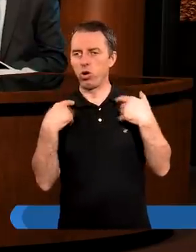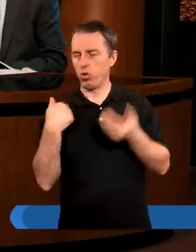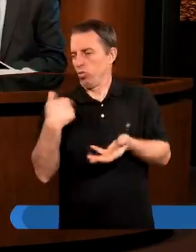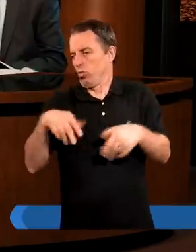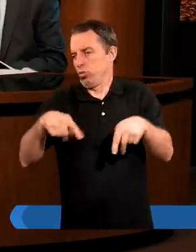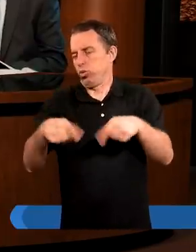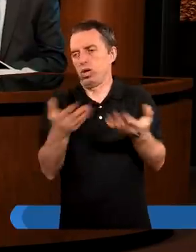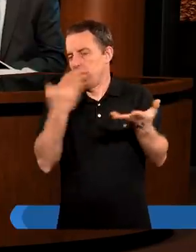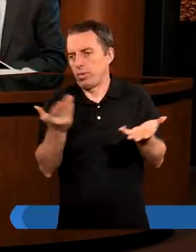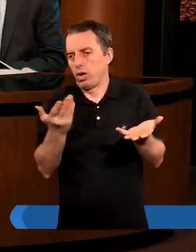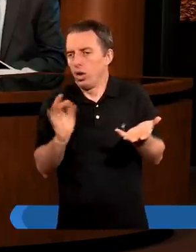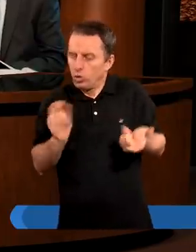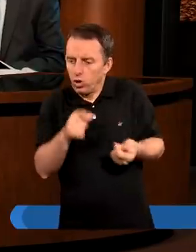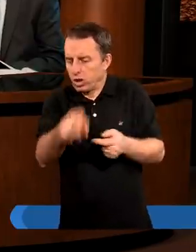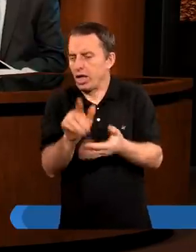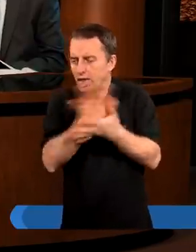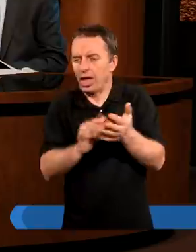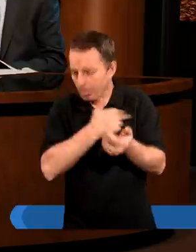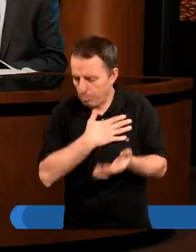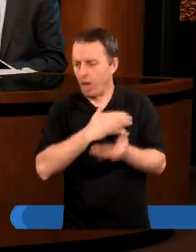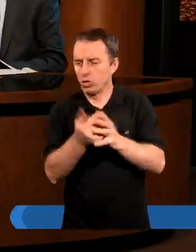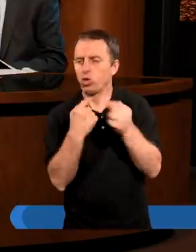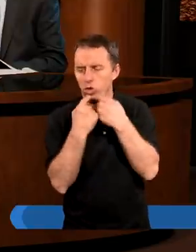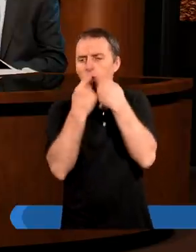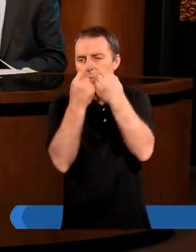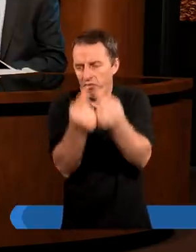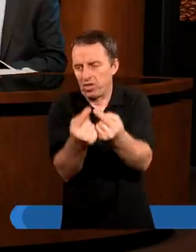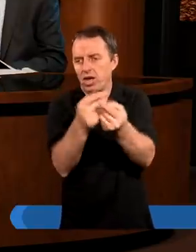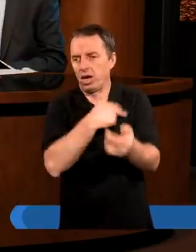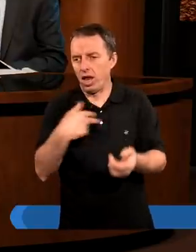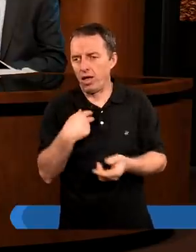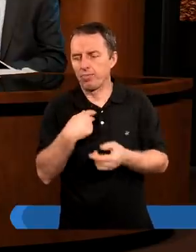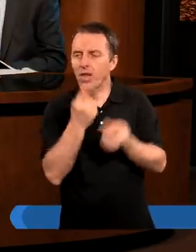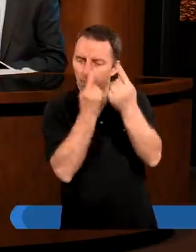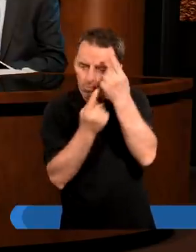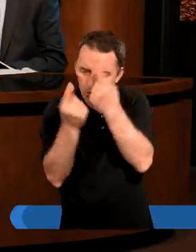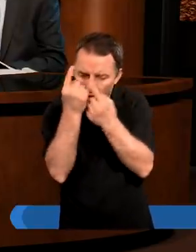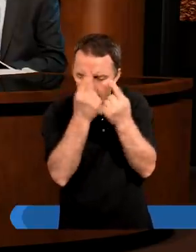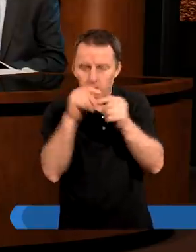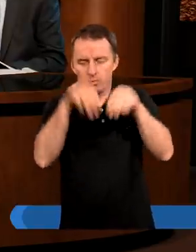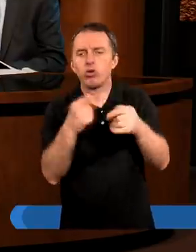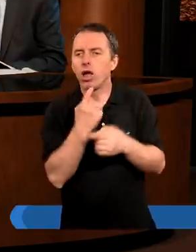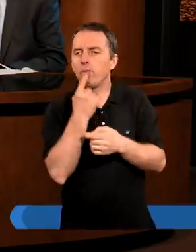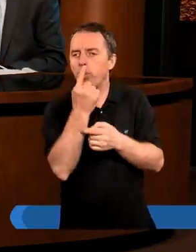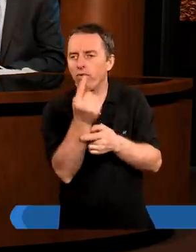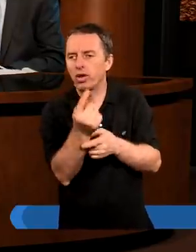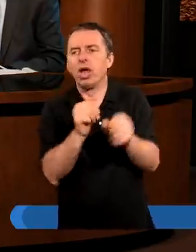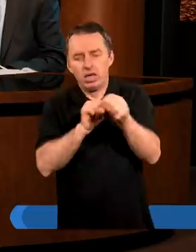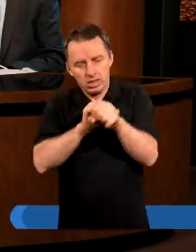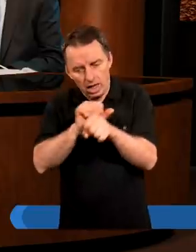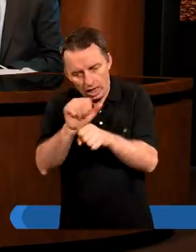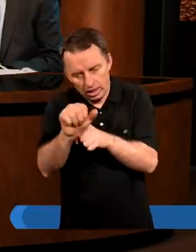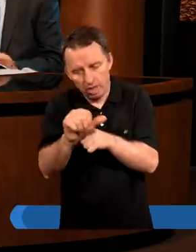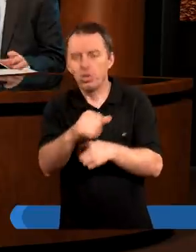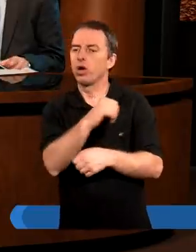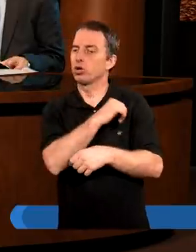Czy ten tekst ma nam też coś do powiedzenia? No ja myślę, że możemy powiedzieć, że jesteśmy